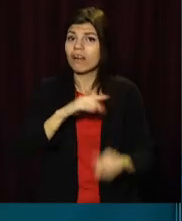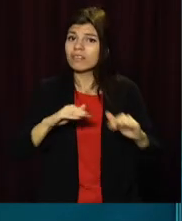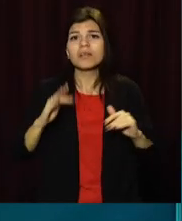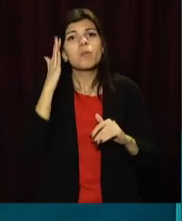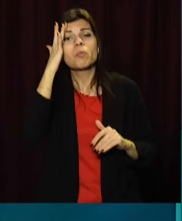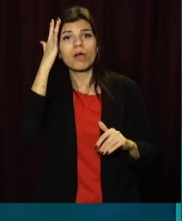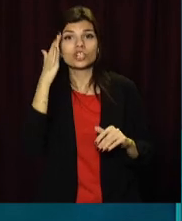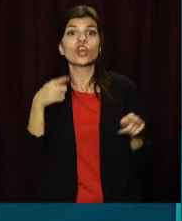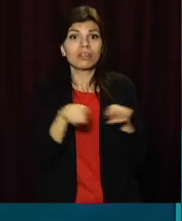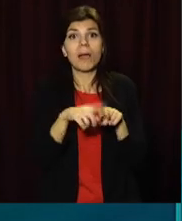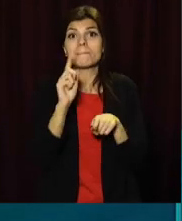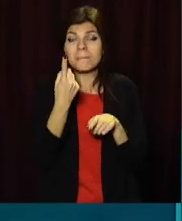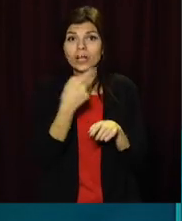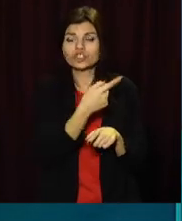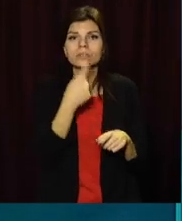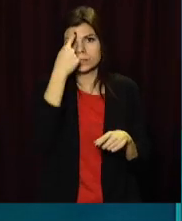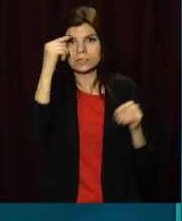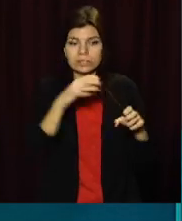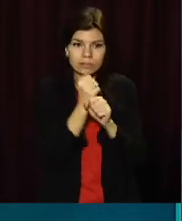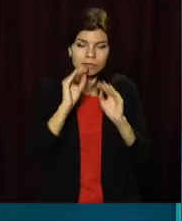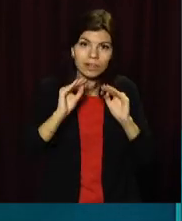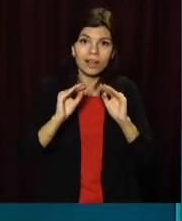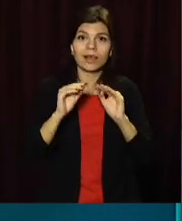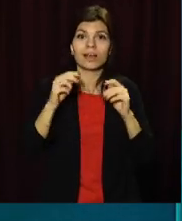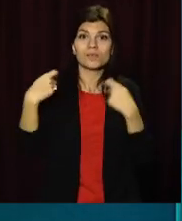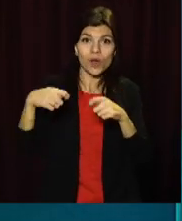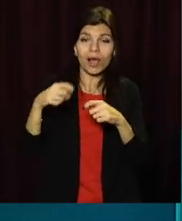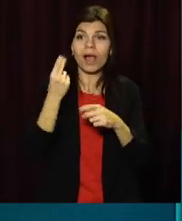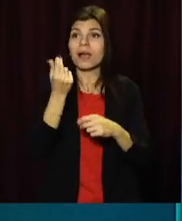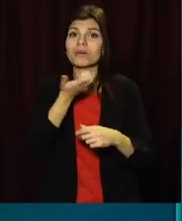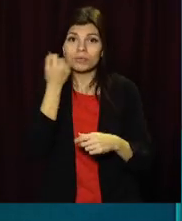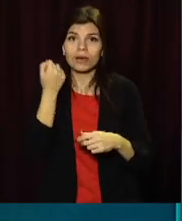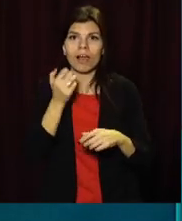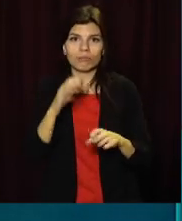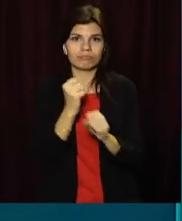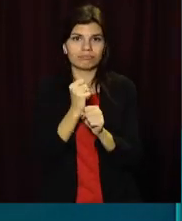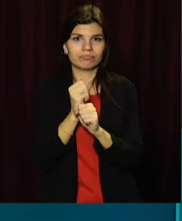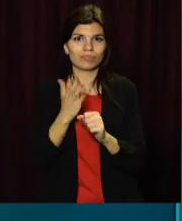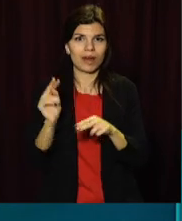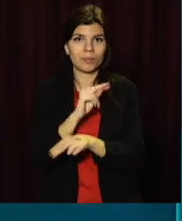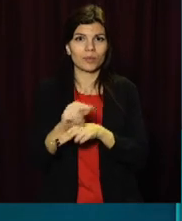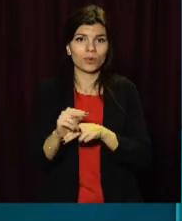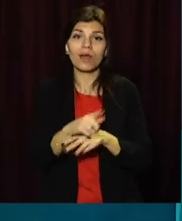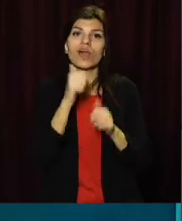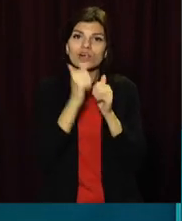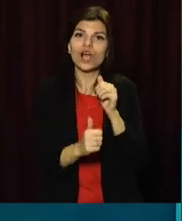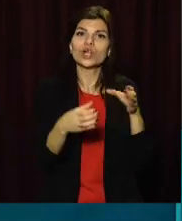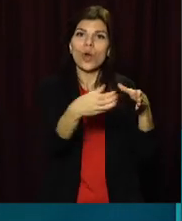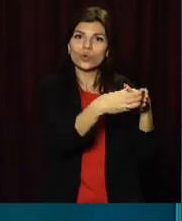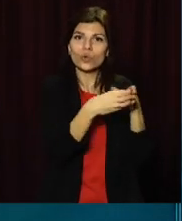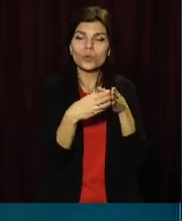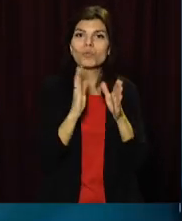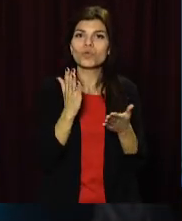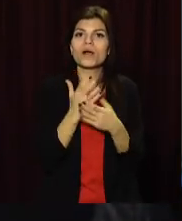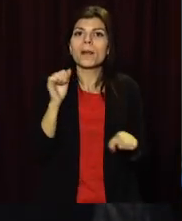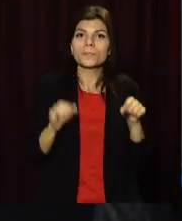і ось такий перший внесок, звісно, дитячий вже зроблено. А надалі кожна група буде мати